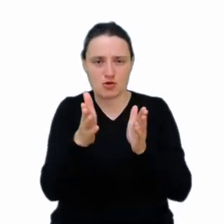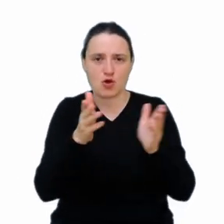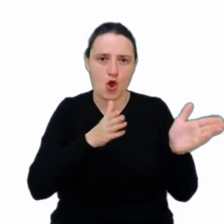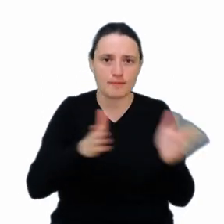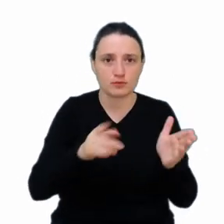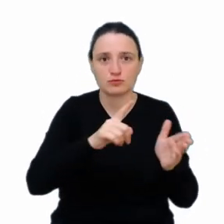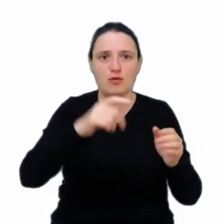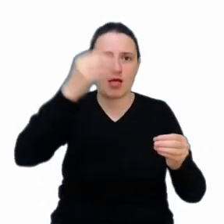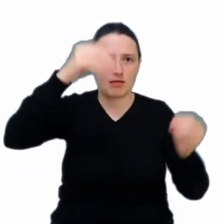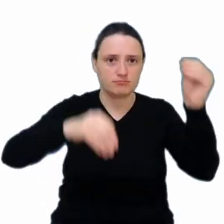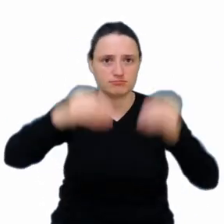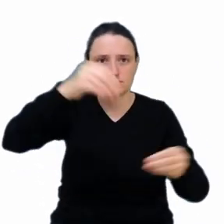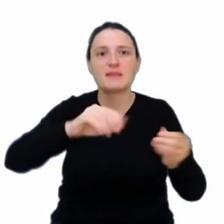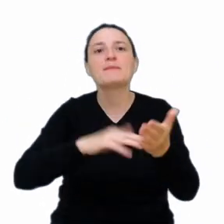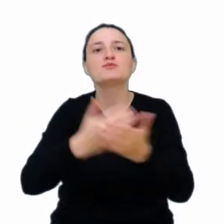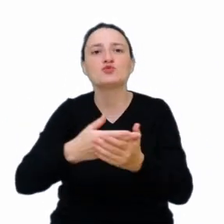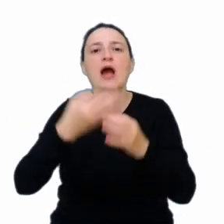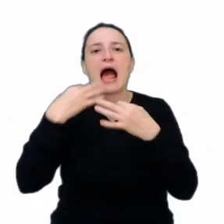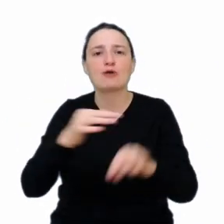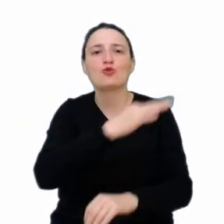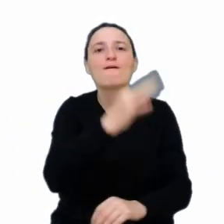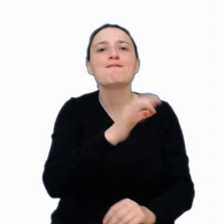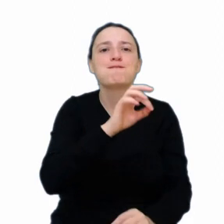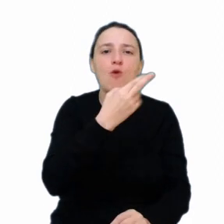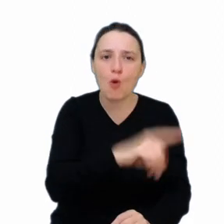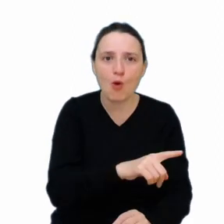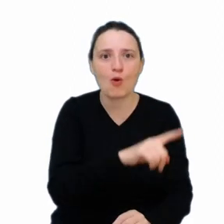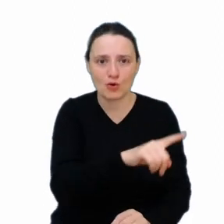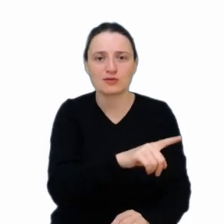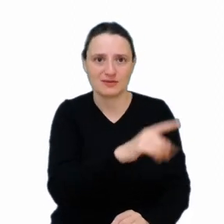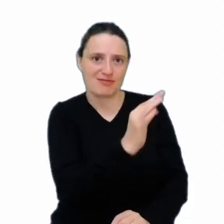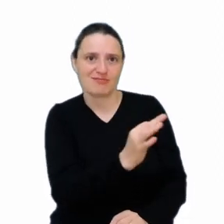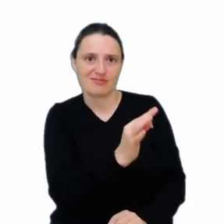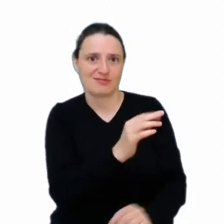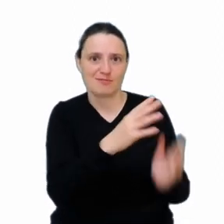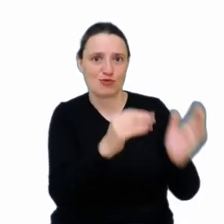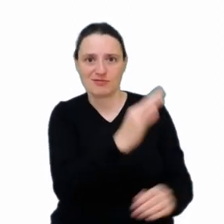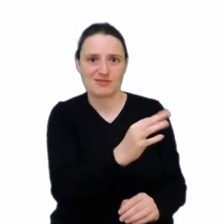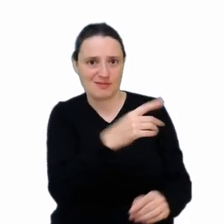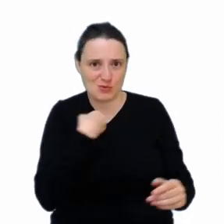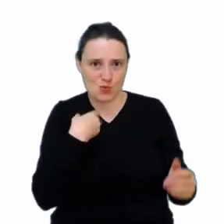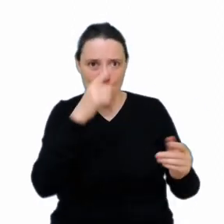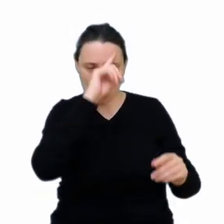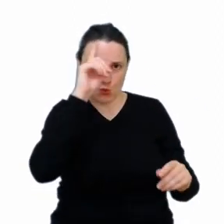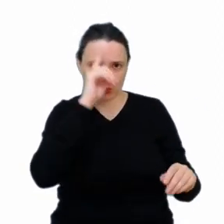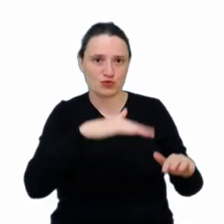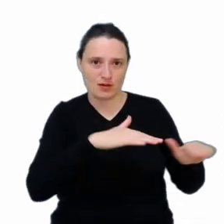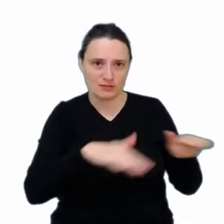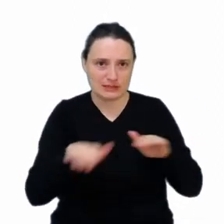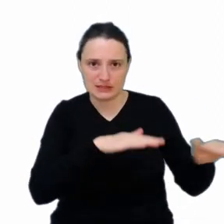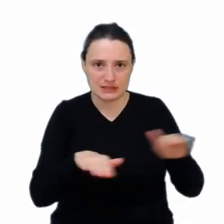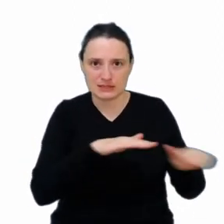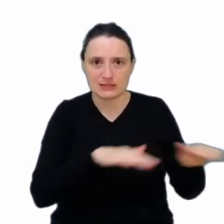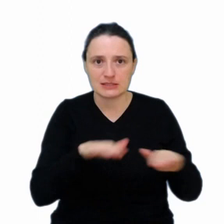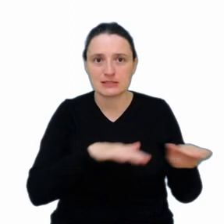Ford Model T był budowany przez ludzi na linii taśmowej. Teraz roboty w zakładach na przykład samochodowych, ale w dziesiątkach